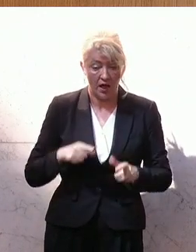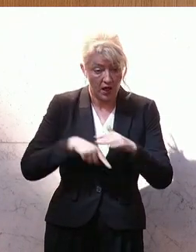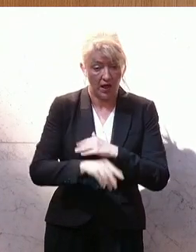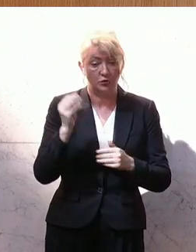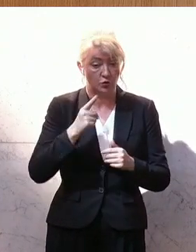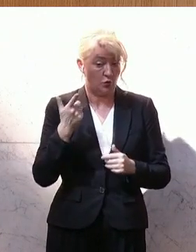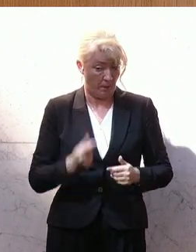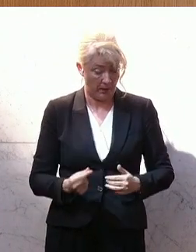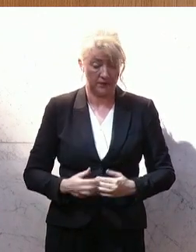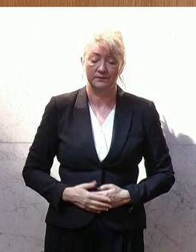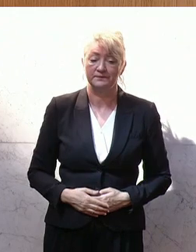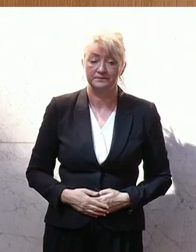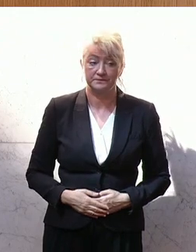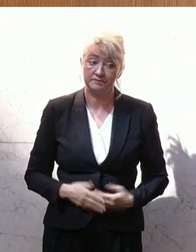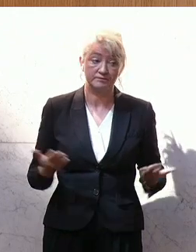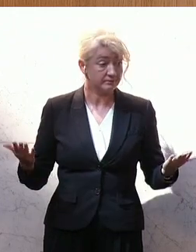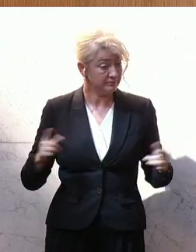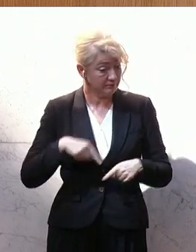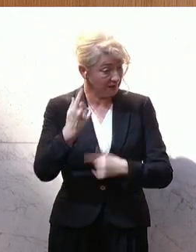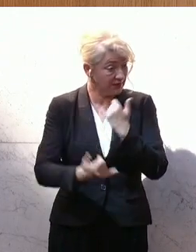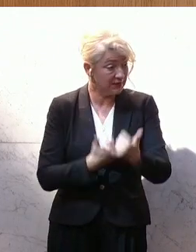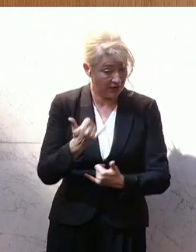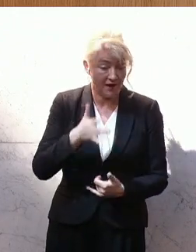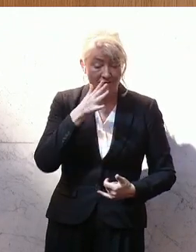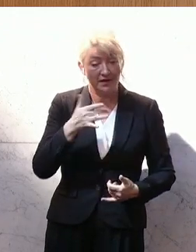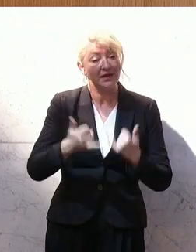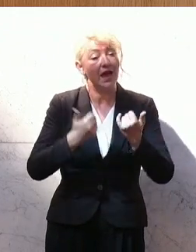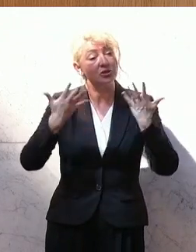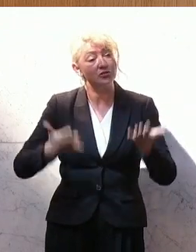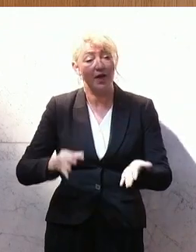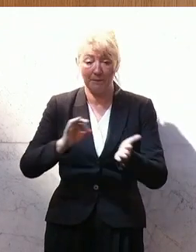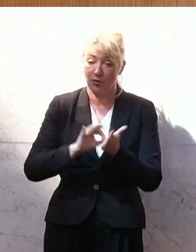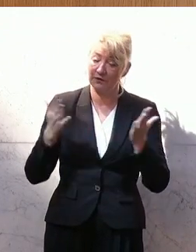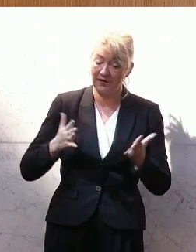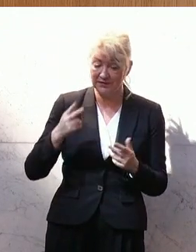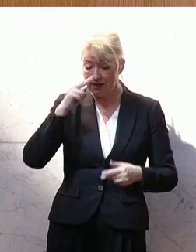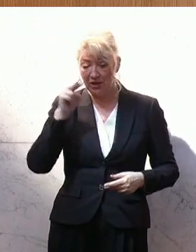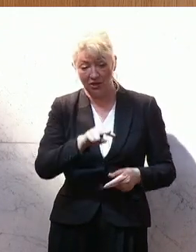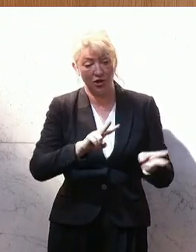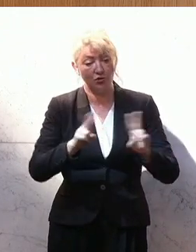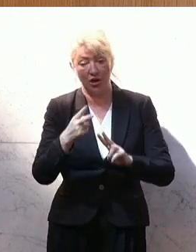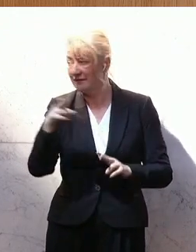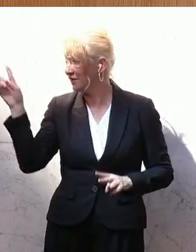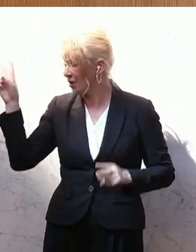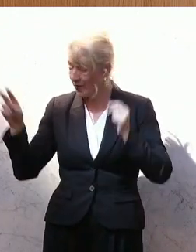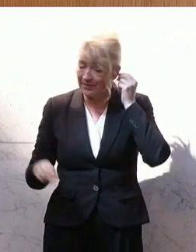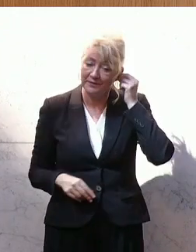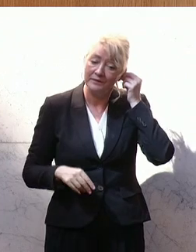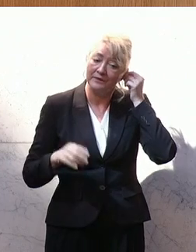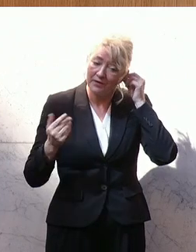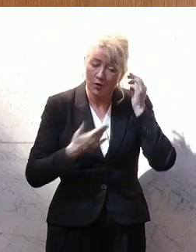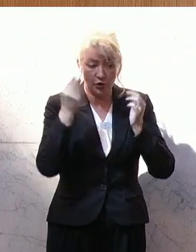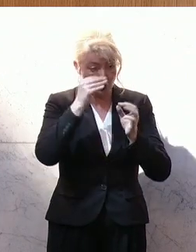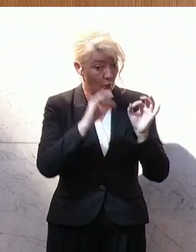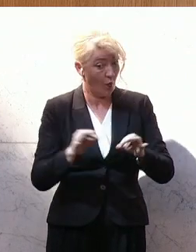Schulen verdoppelt. Und das nächste Schuljahr wird unter dem Jahresschwerpunkt stehen, hinschauen statt wegschauen. Mit der neuen